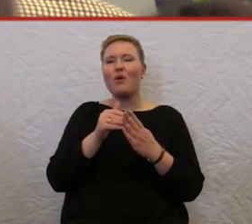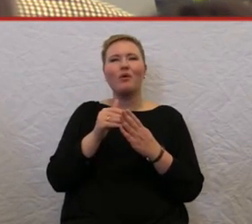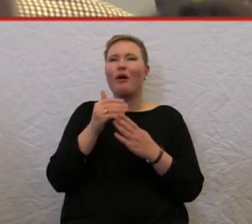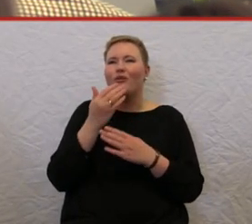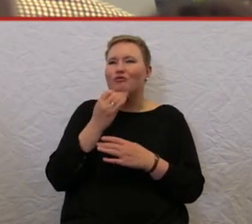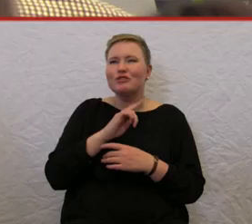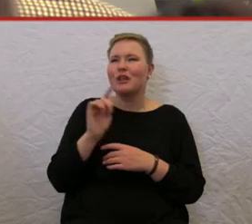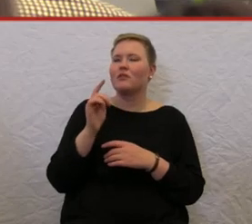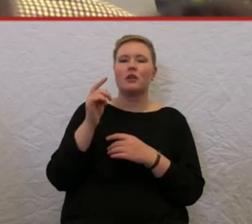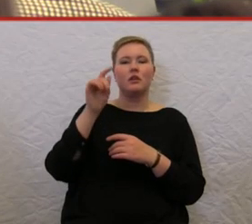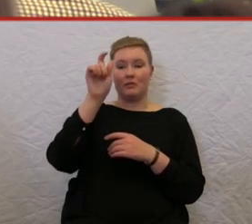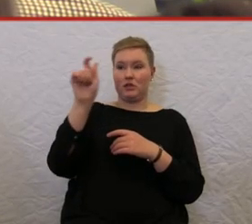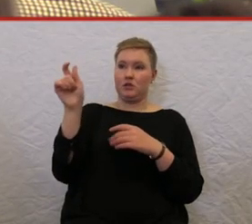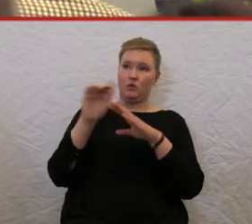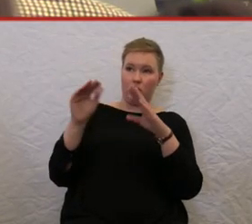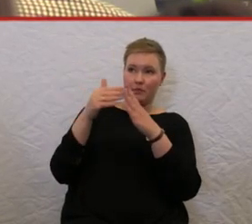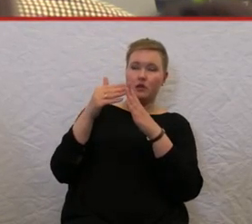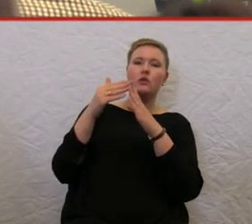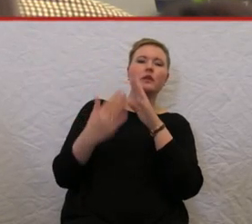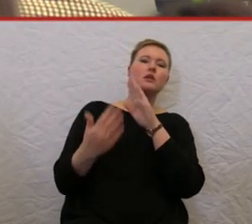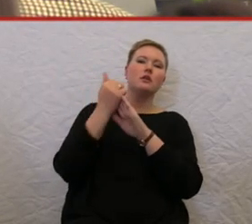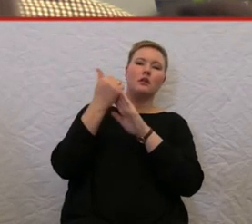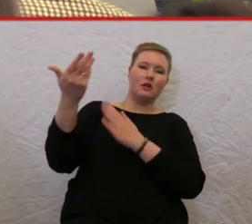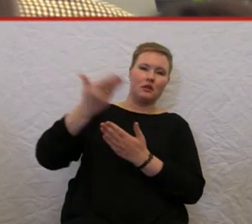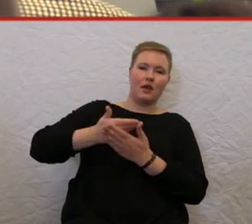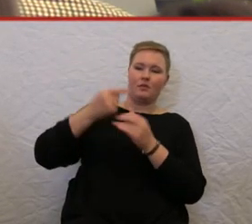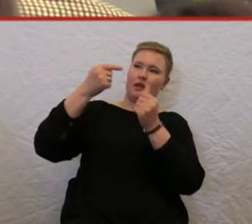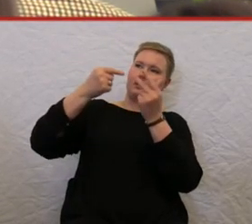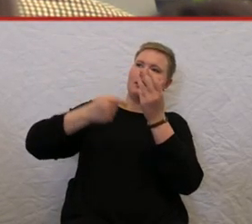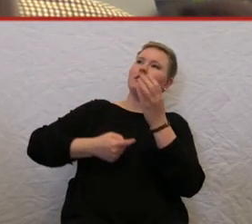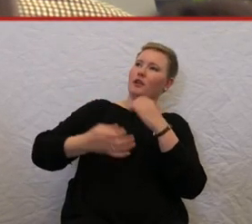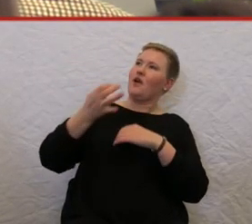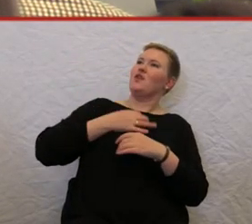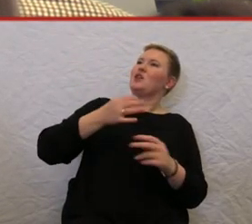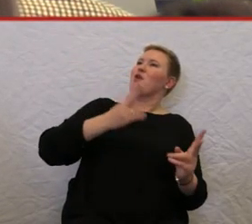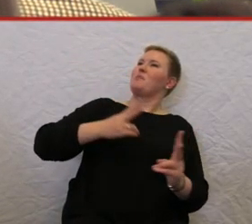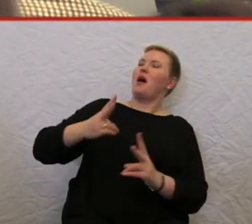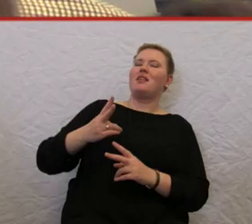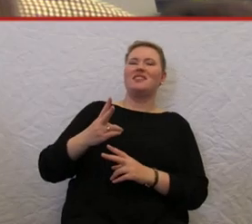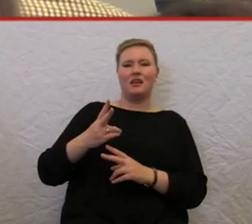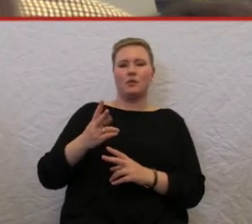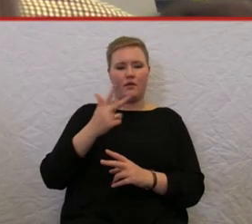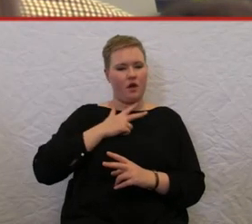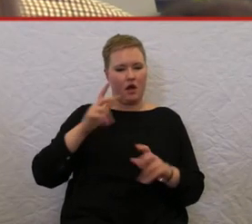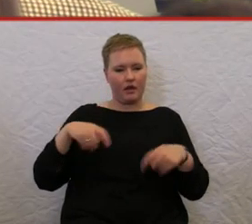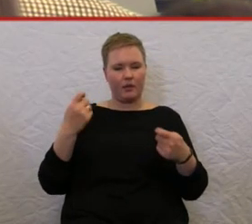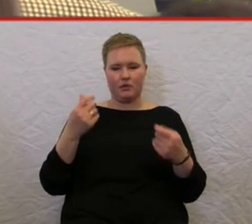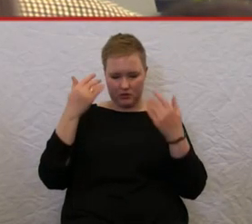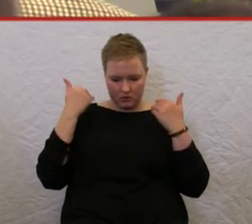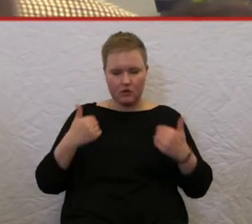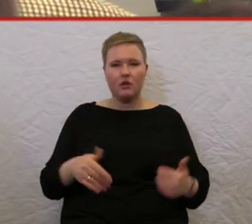Nichtbehinderten Dinge vorgesetzt bekommen, die uns normalisieren und dann im Zweifel unglaublich hässlich aussehen,